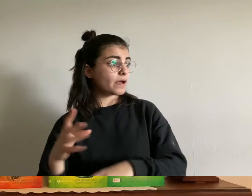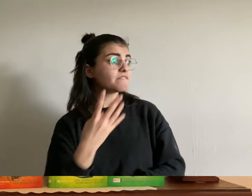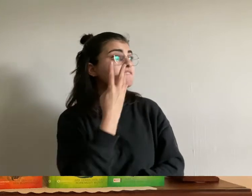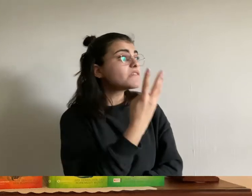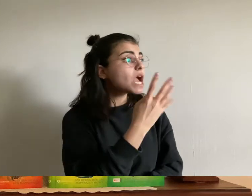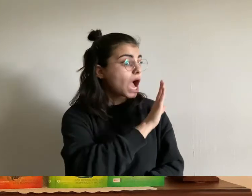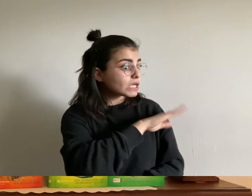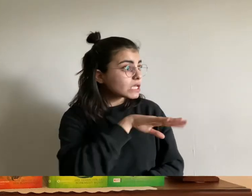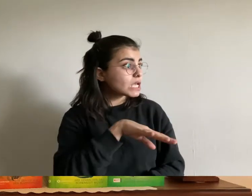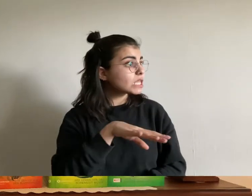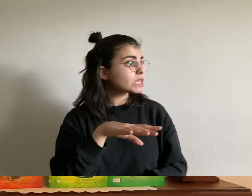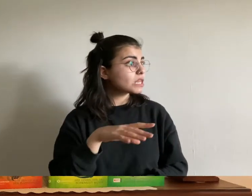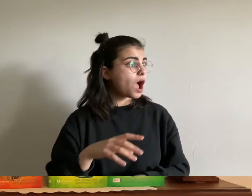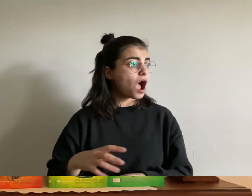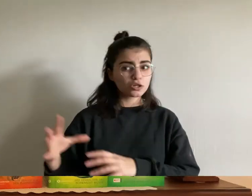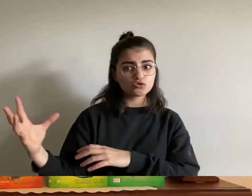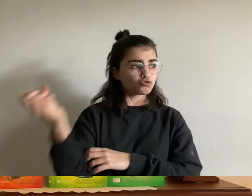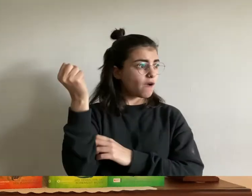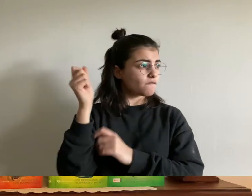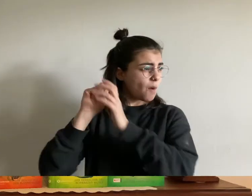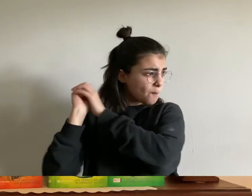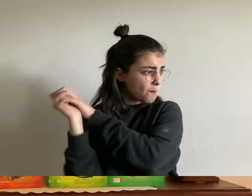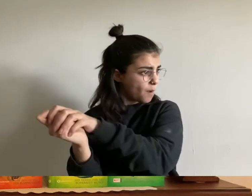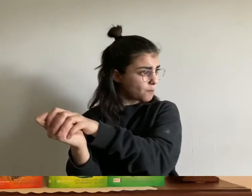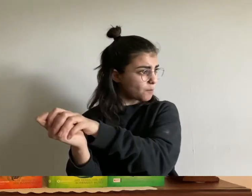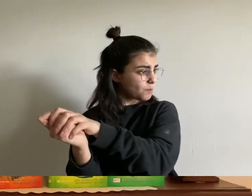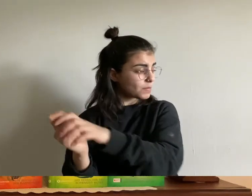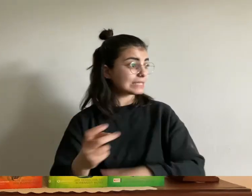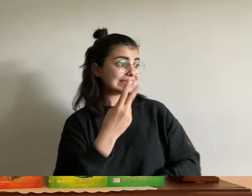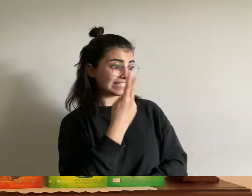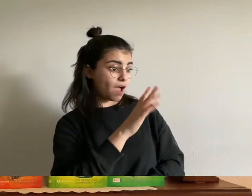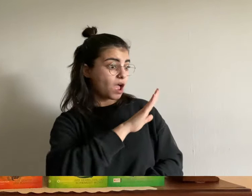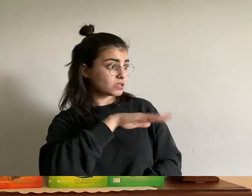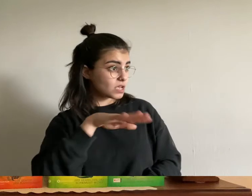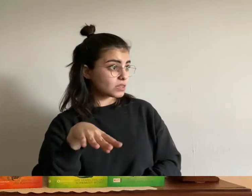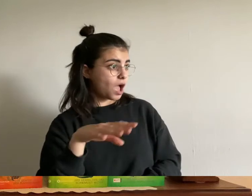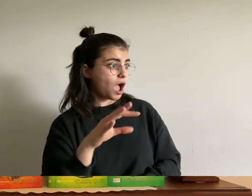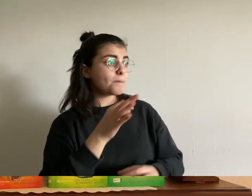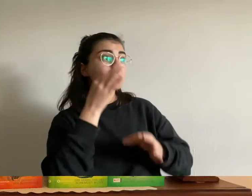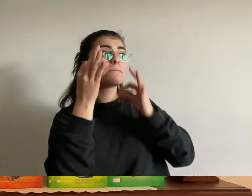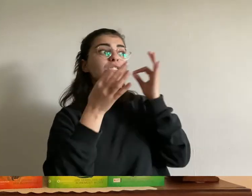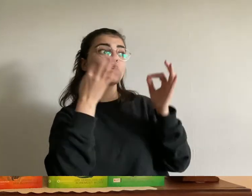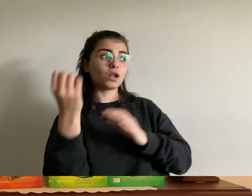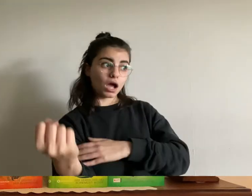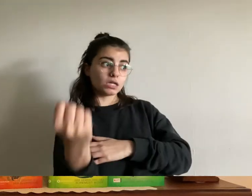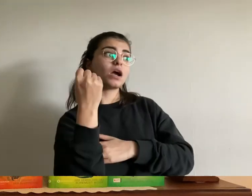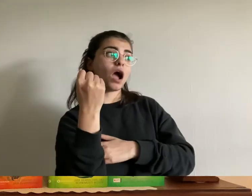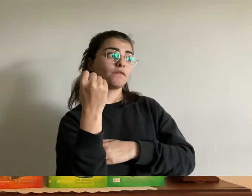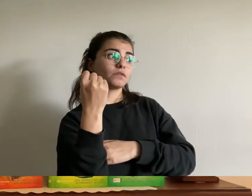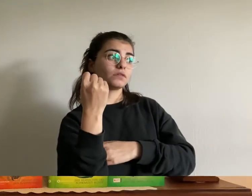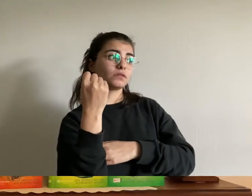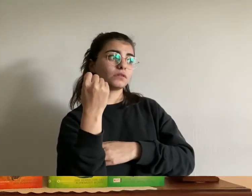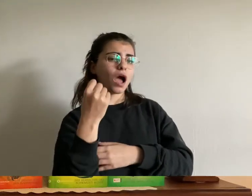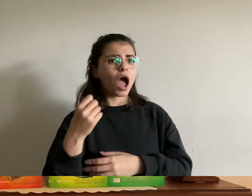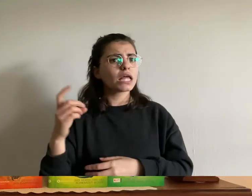zwei davon bekommen kommen aus einer anderen welt und haben besondere kräfte die nachricht verbreitet sich wie ein lauffeuer in ganz dakanien